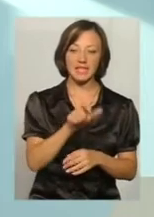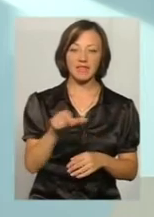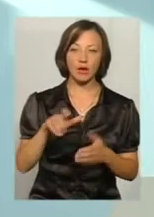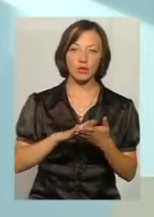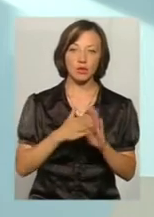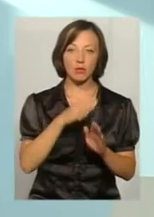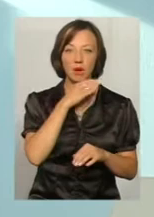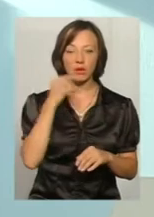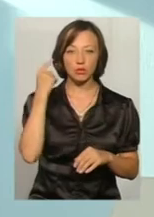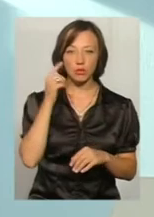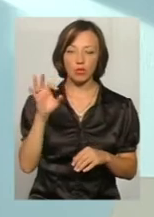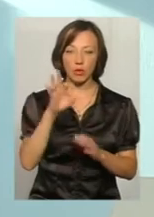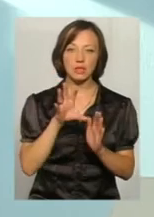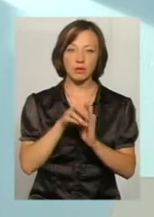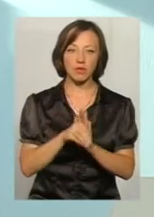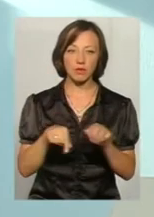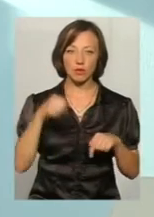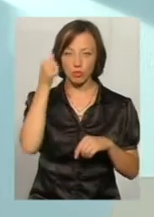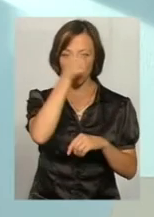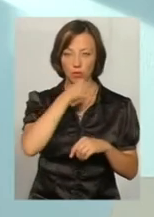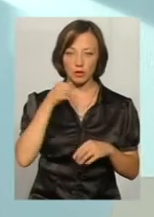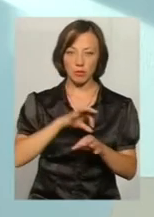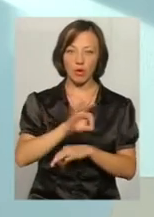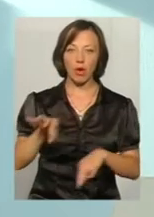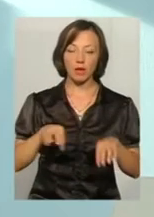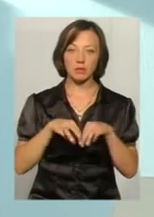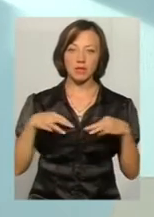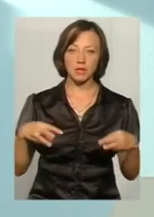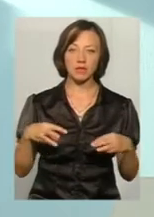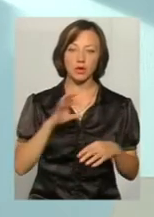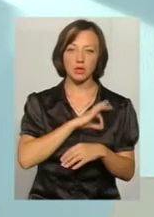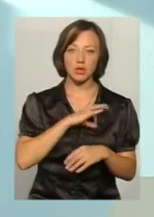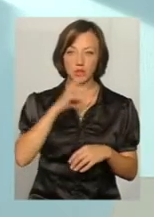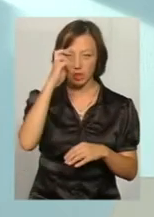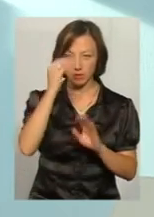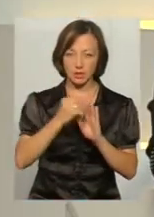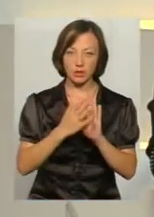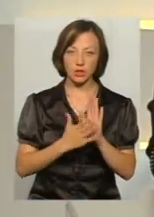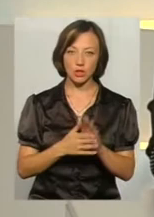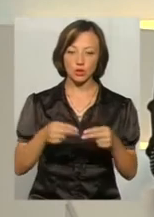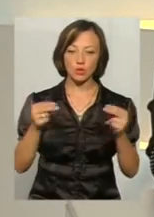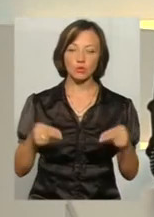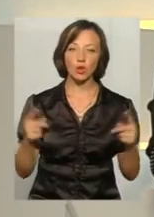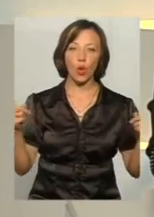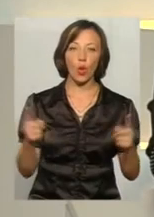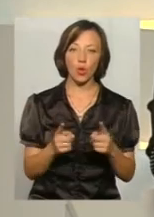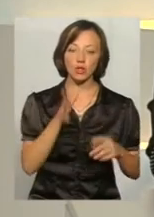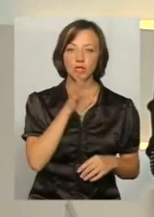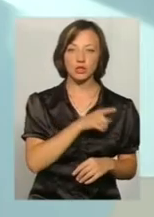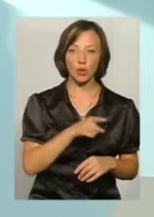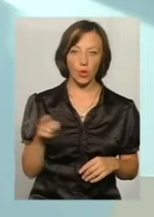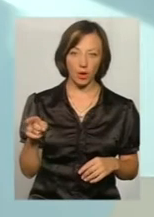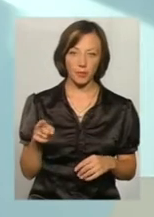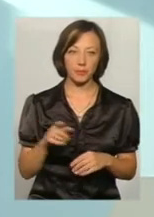багато хто вже чув про запроваджений в цьому році нами проєкт Міністерства юстиції щодо державної реєстрації шлюбу у скороченні строки.